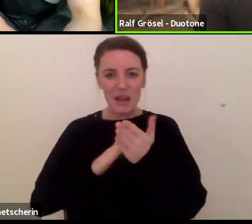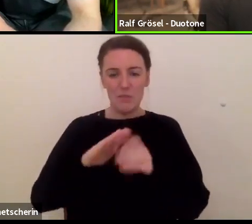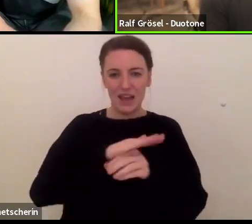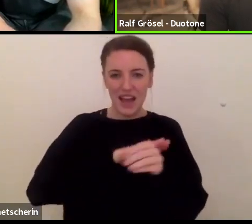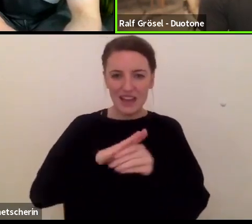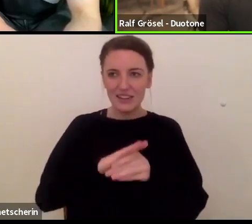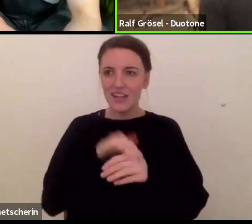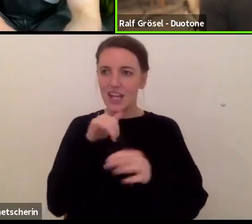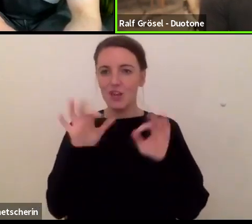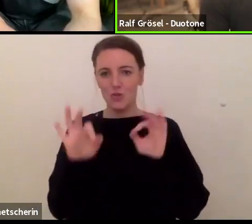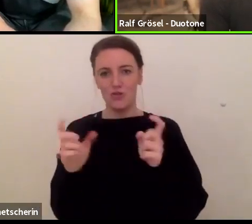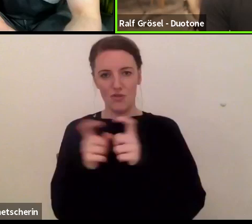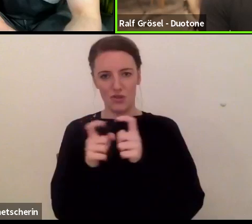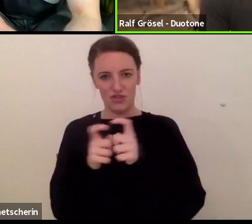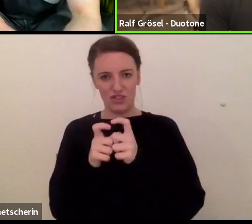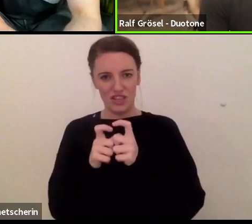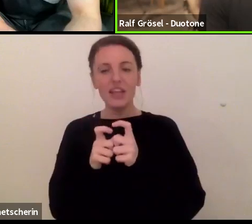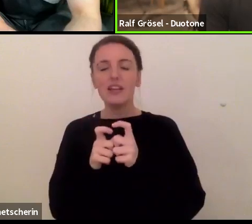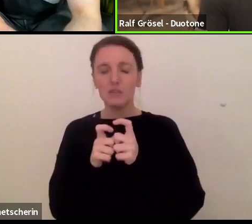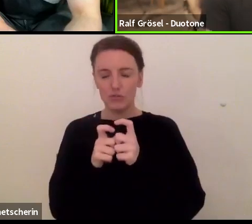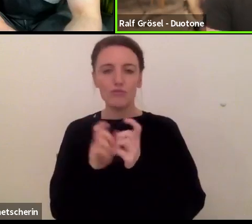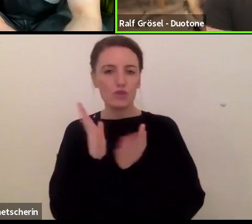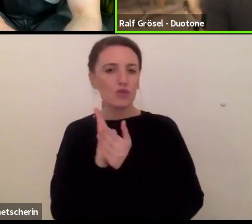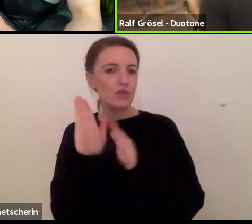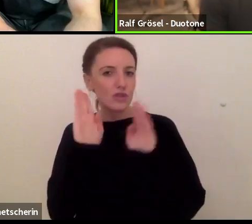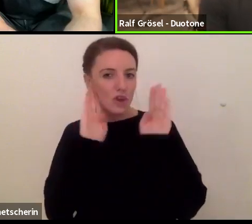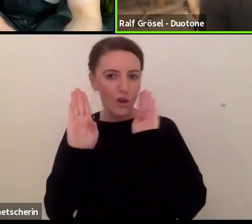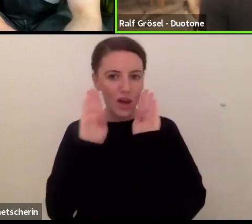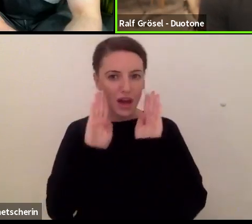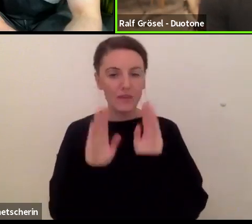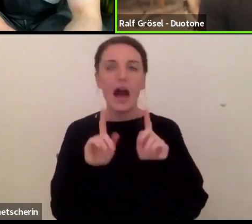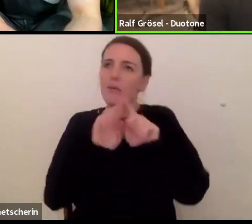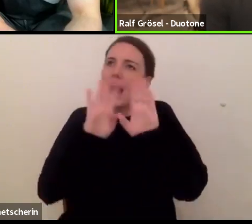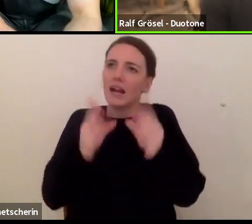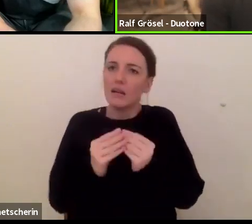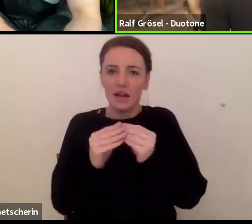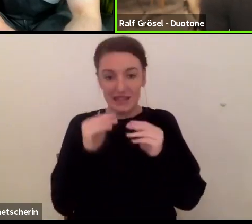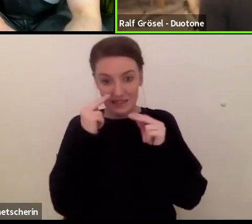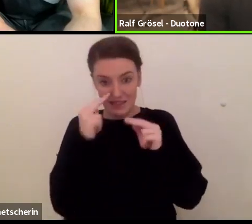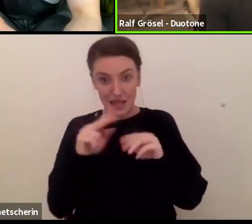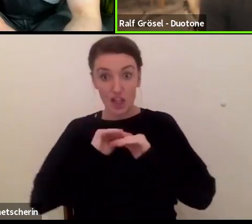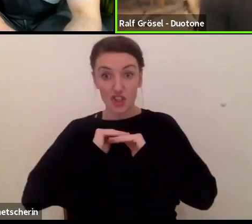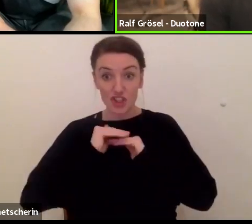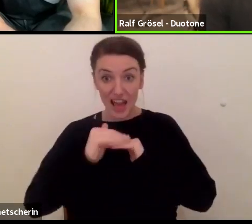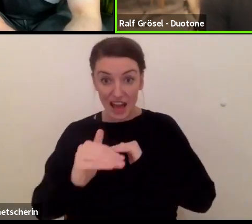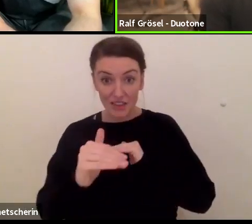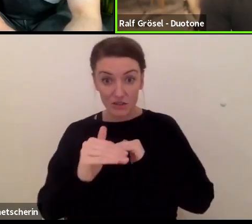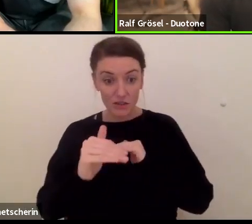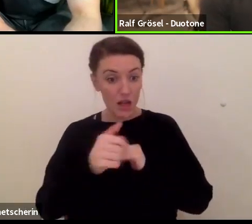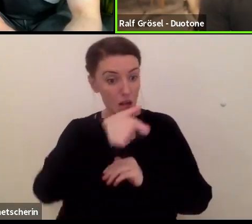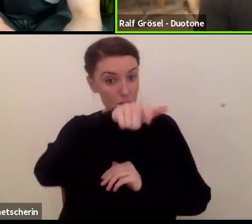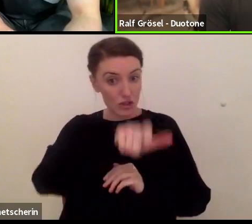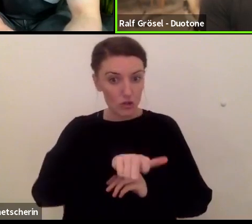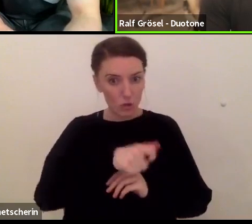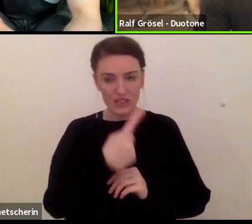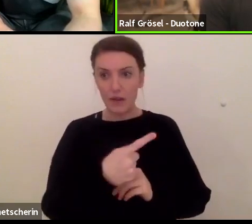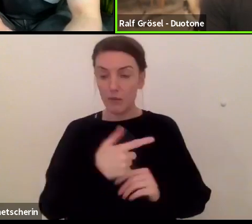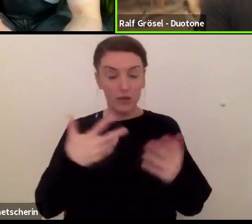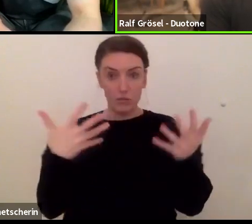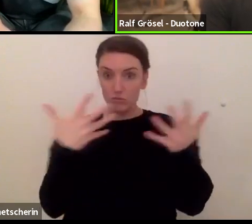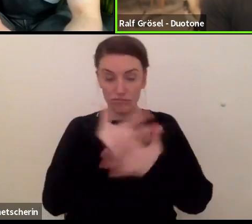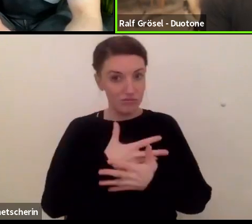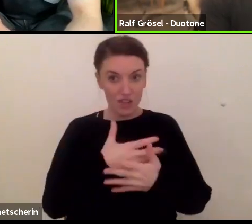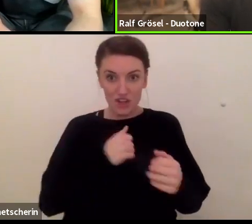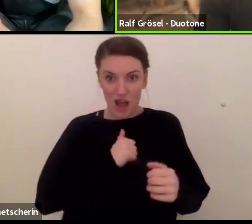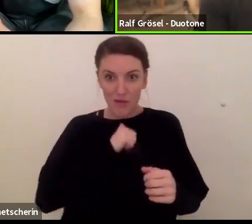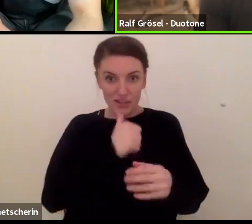haben. Also grundsätzlich muss ich sagen, wenn ich jemanden sehe am Strand, der mit irgendwas nicht zurechtkommt, gehe ich immer hin und versuche quasi, dem sein Problem,